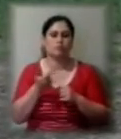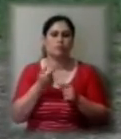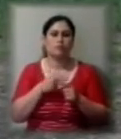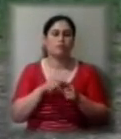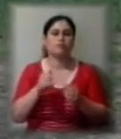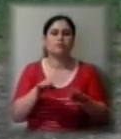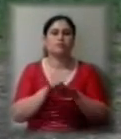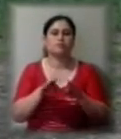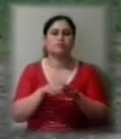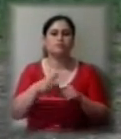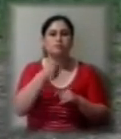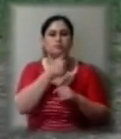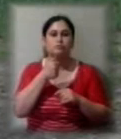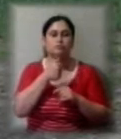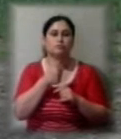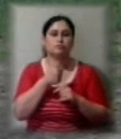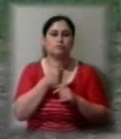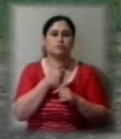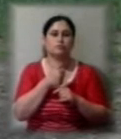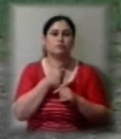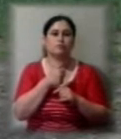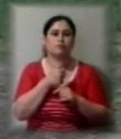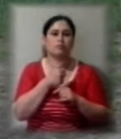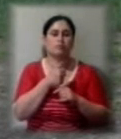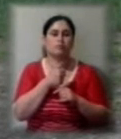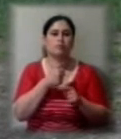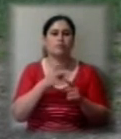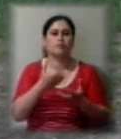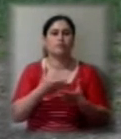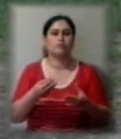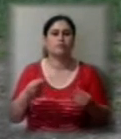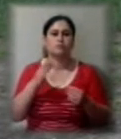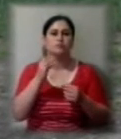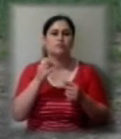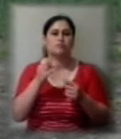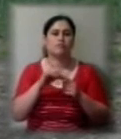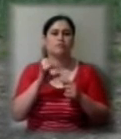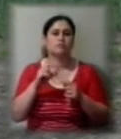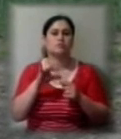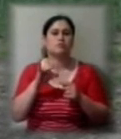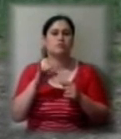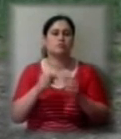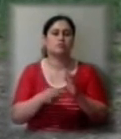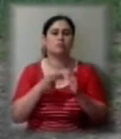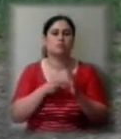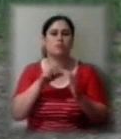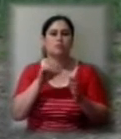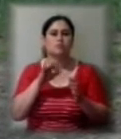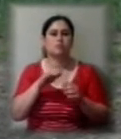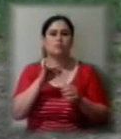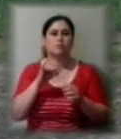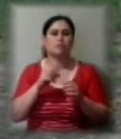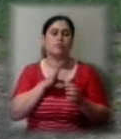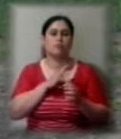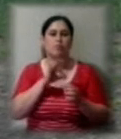Якщо порівнювати навіть цей рік, навесні ціна на вітчизняну селітру черкаського азоту або рівне була від 7200